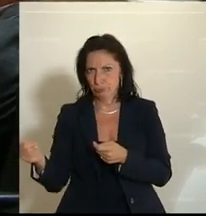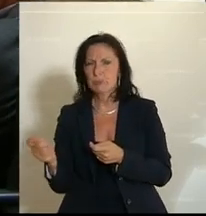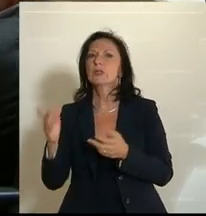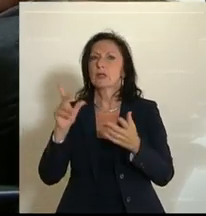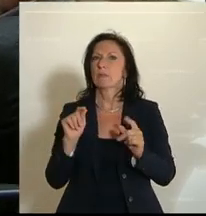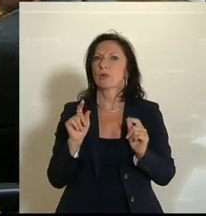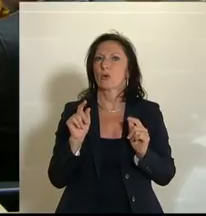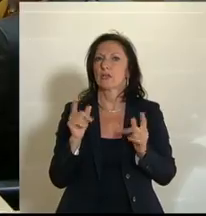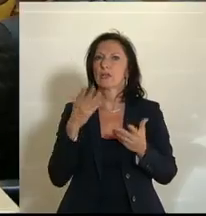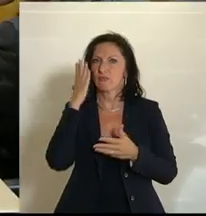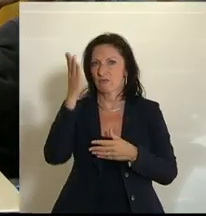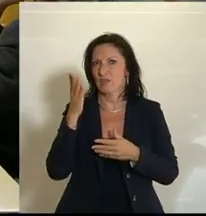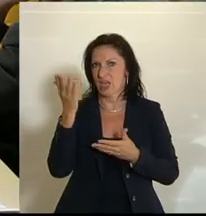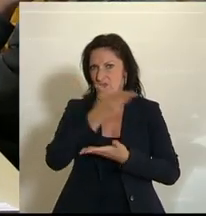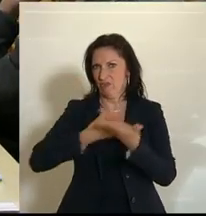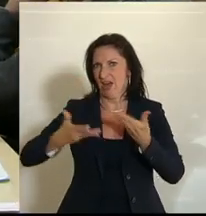ist daher mit in Verhandlung.